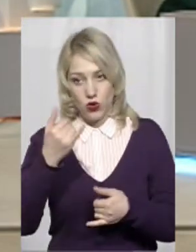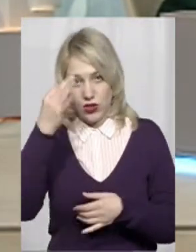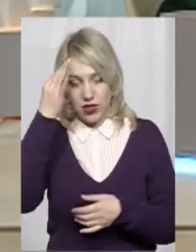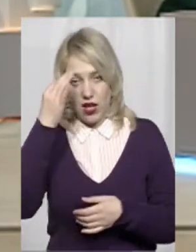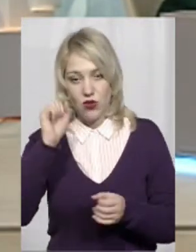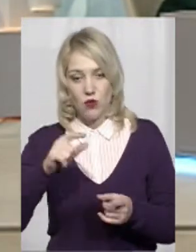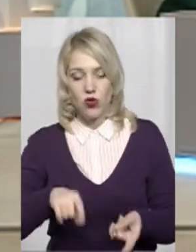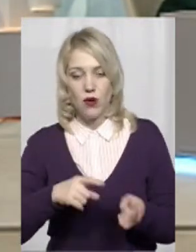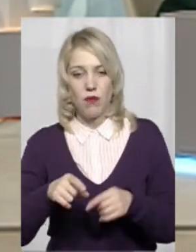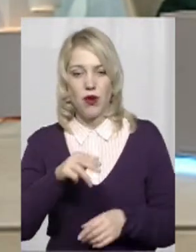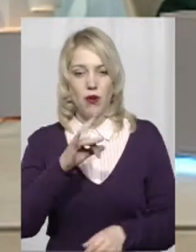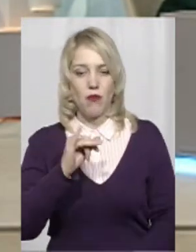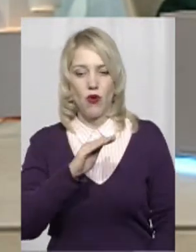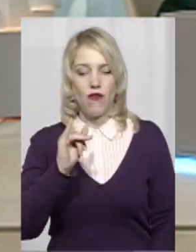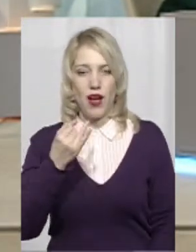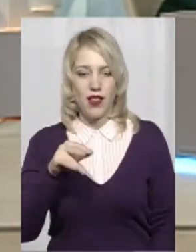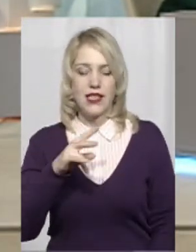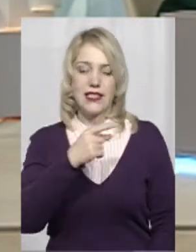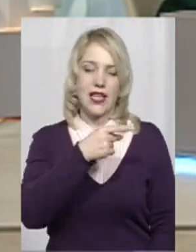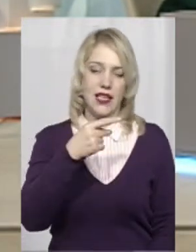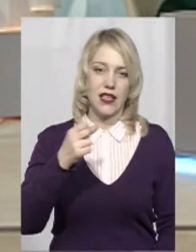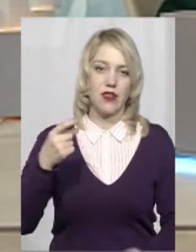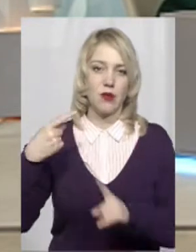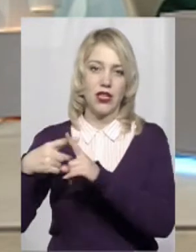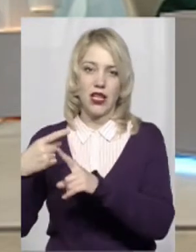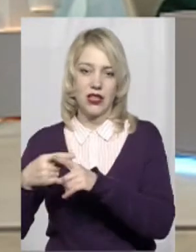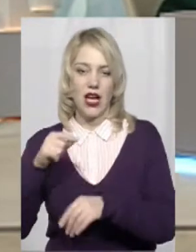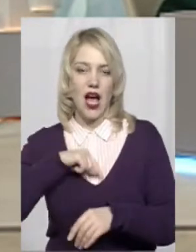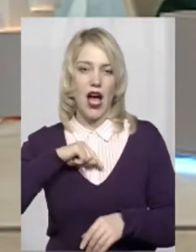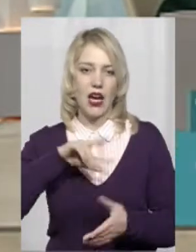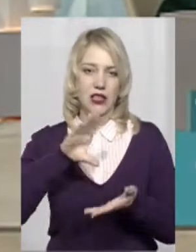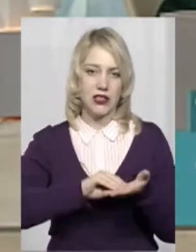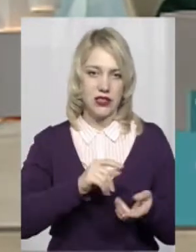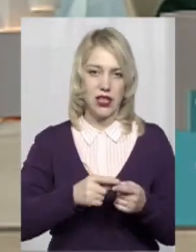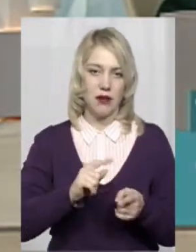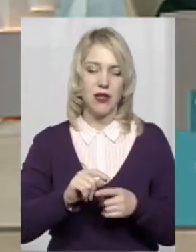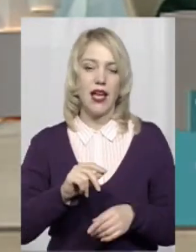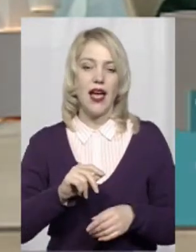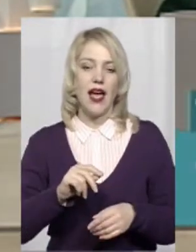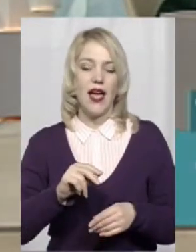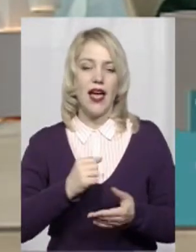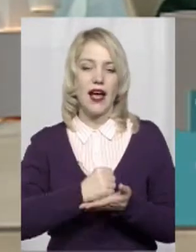можна перейти на профайл з негативними і позитивними характеристиками кандидатів. Як от